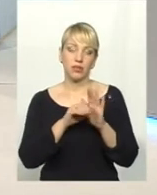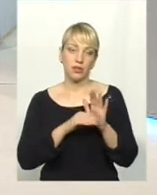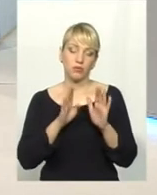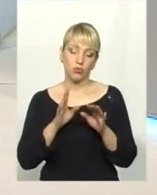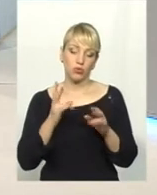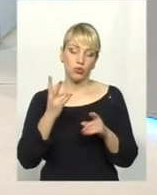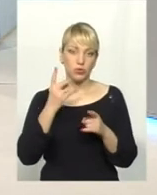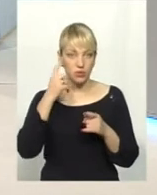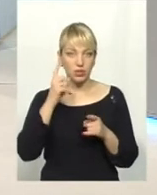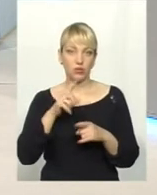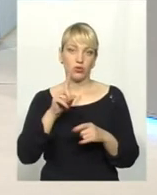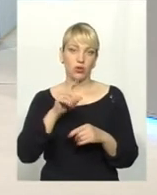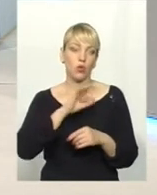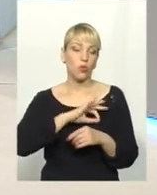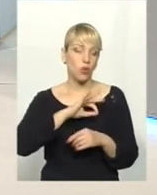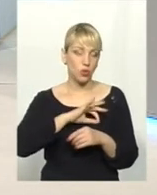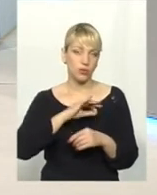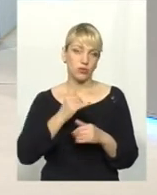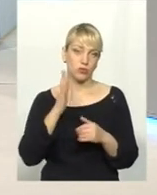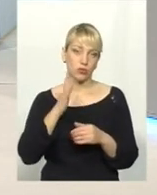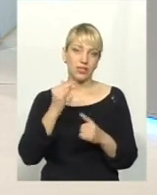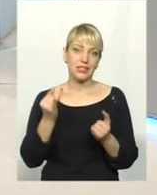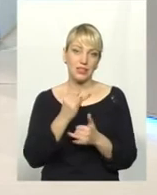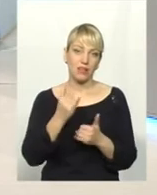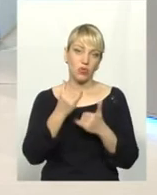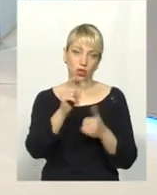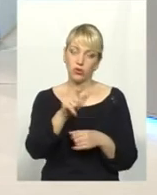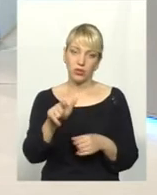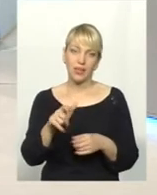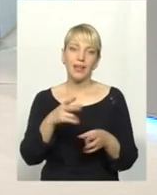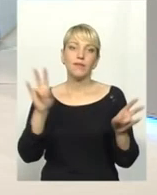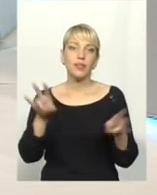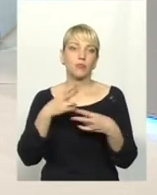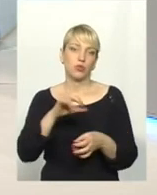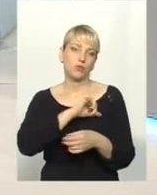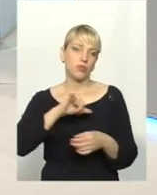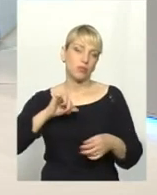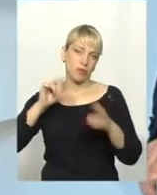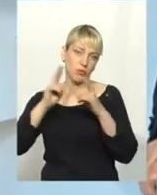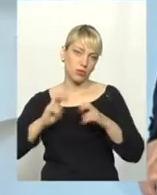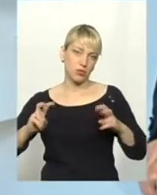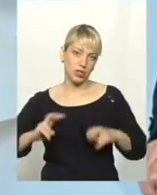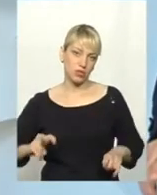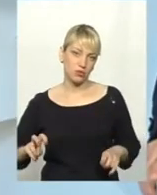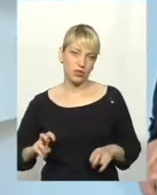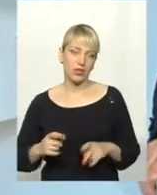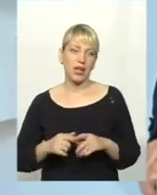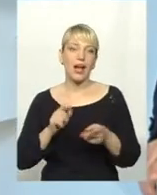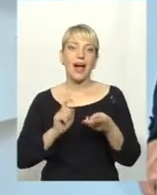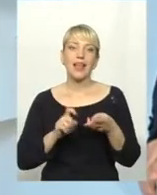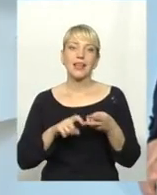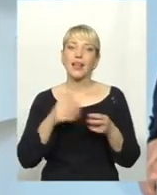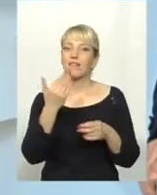пацієнтів, що не обстежуйтесь самі. Аналізи вам не потрібно. Аналізи потрібні вашому